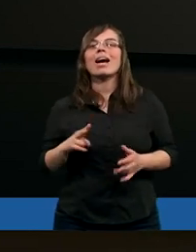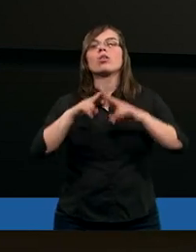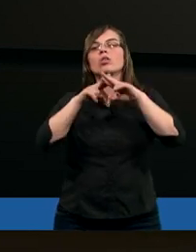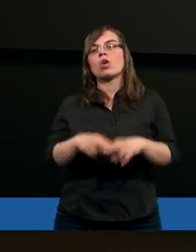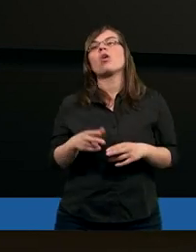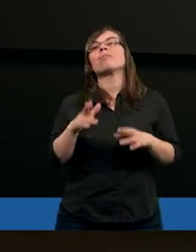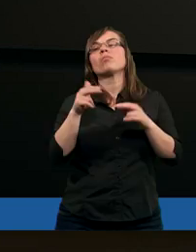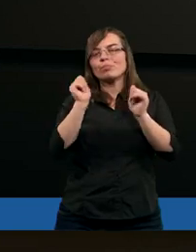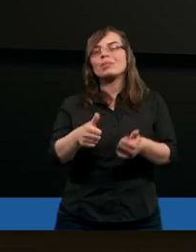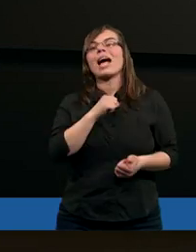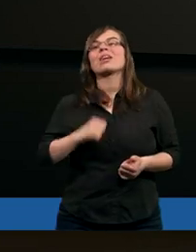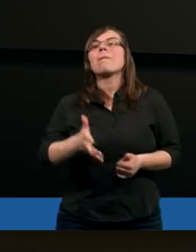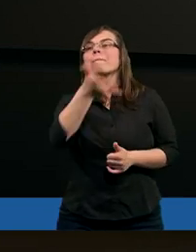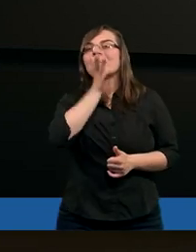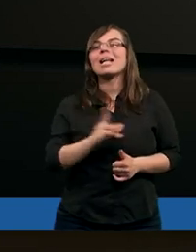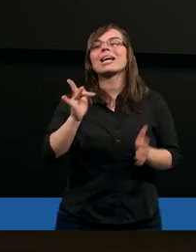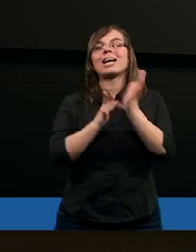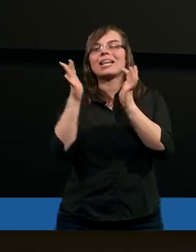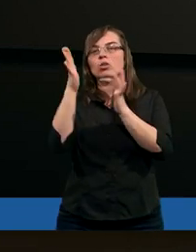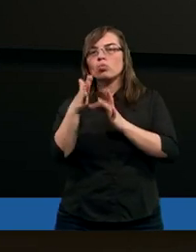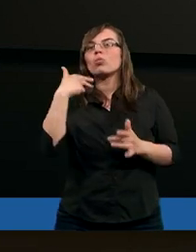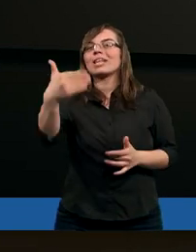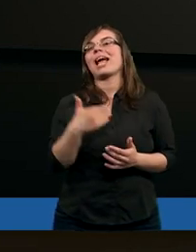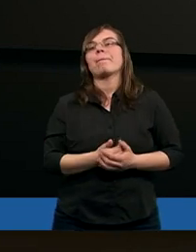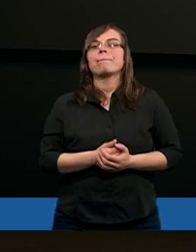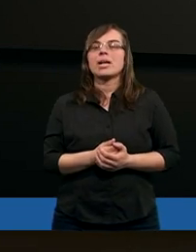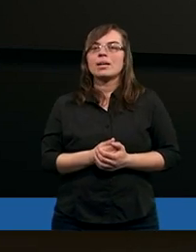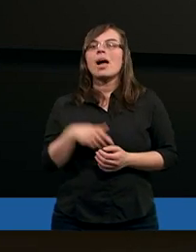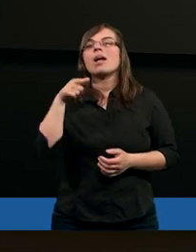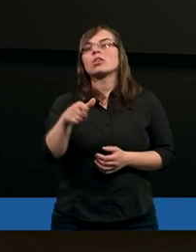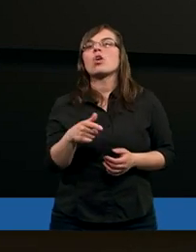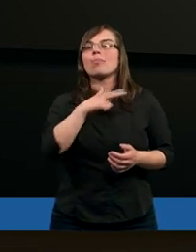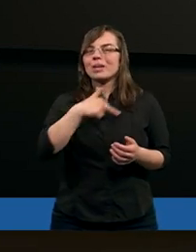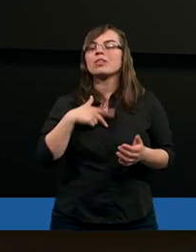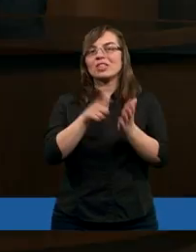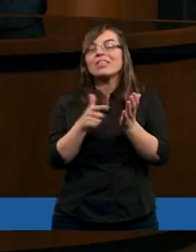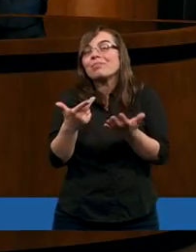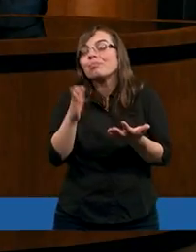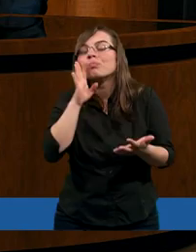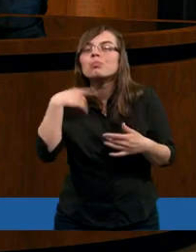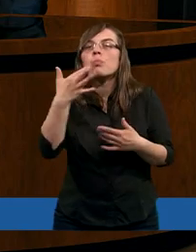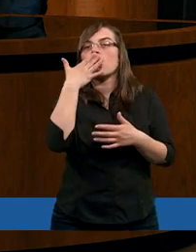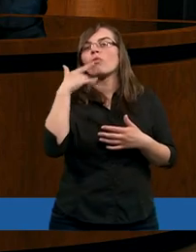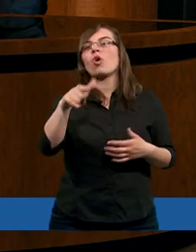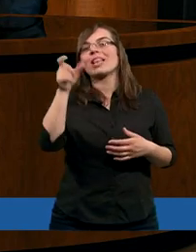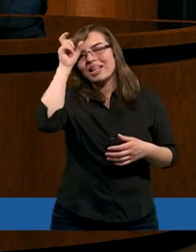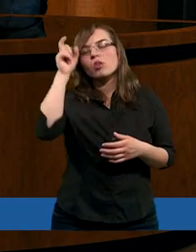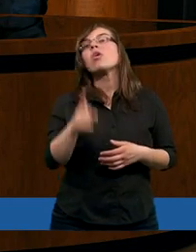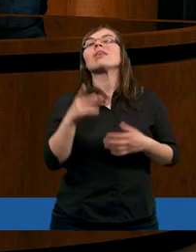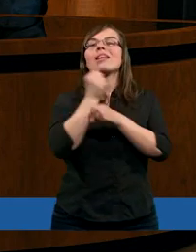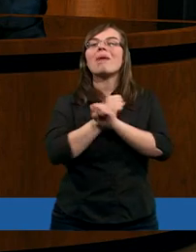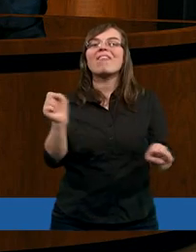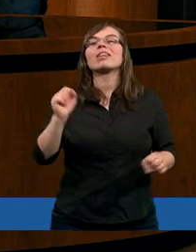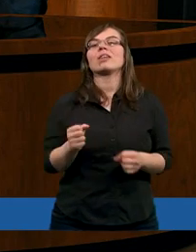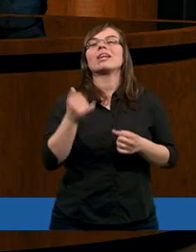Nazaretu zostaje się Mesjaszem, Naszym, Chrystusem. Bo my często mówiąc o tej istocie, o